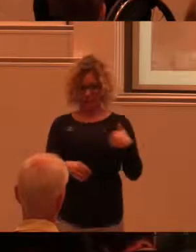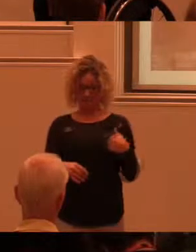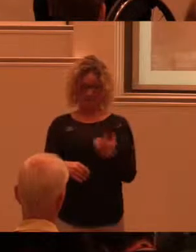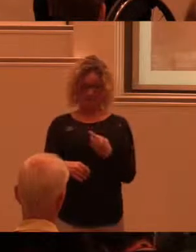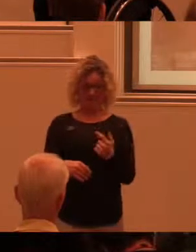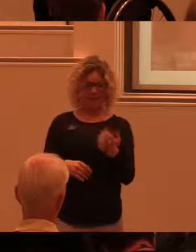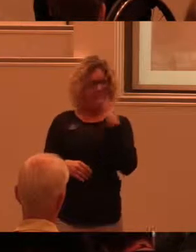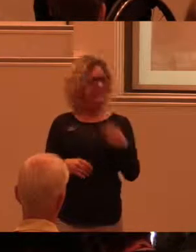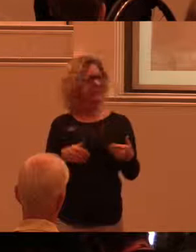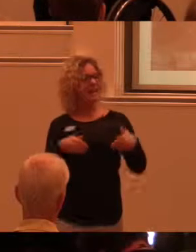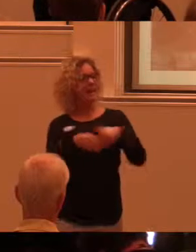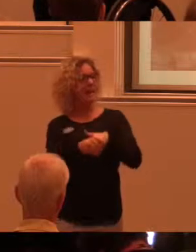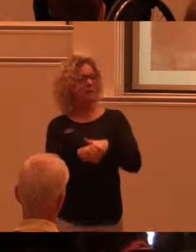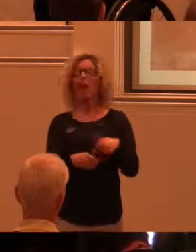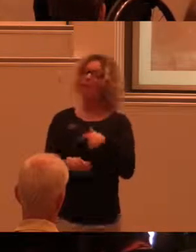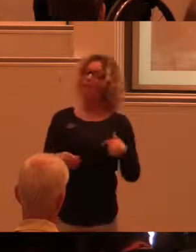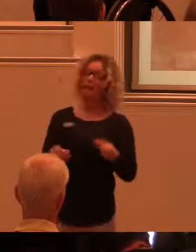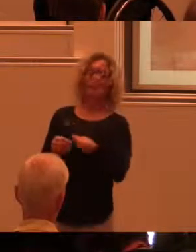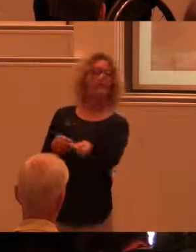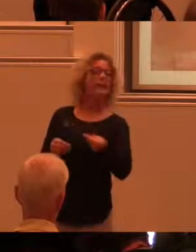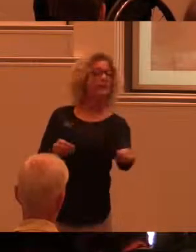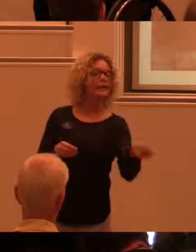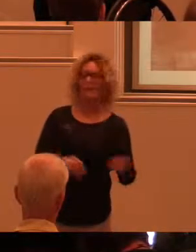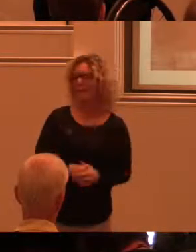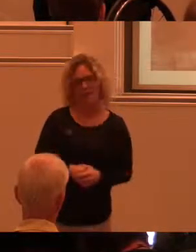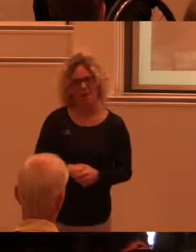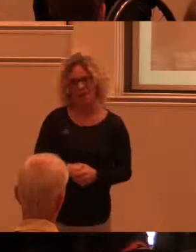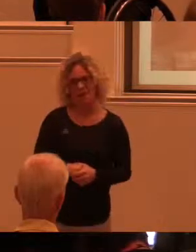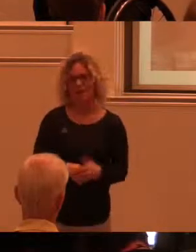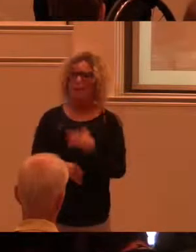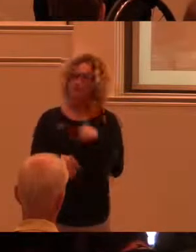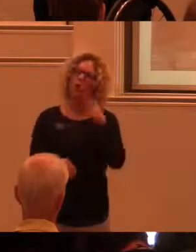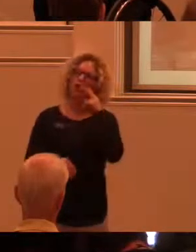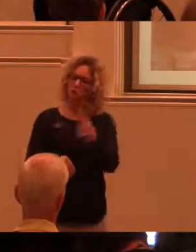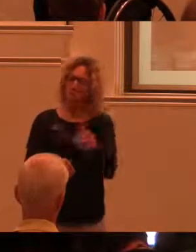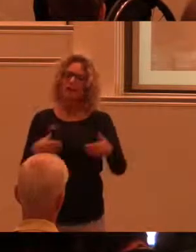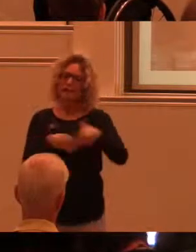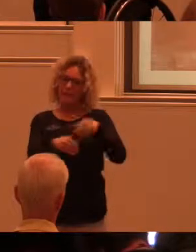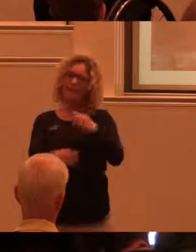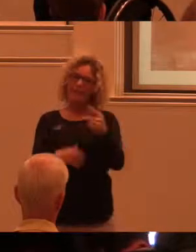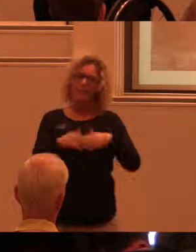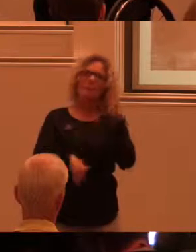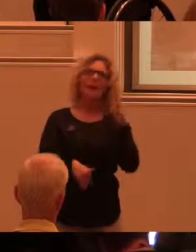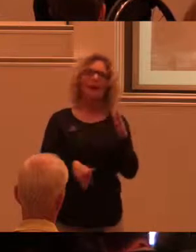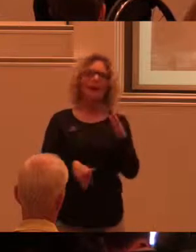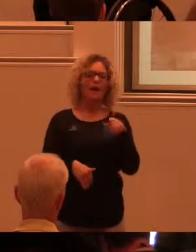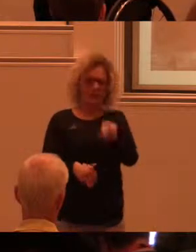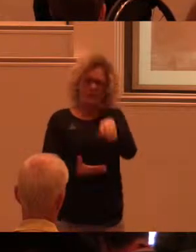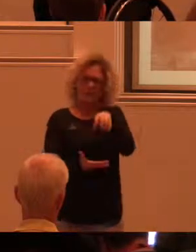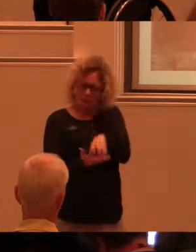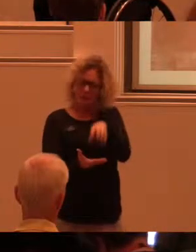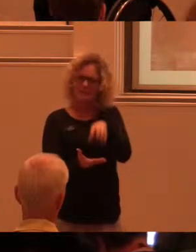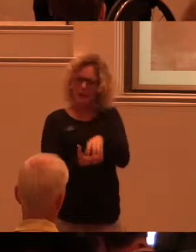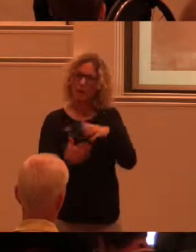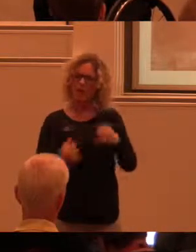delaktighet som någonting som man kan ge utifrån. På CERTEC ser vi delaktighet som någonting som där samhället har en